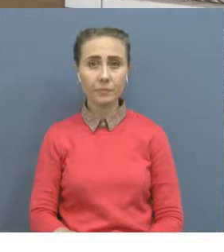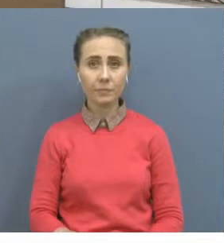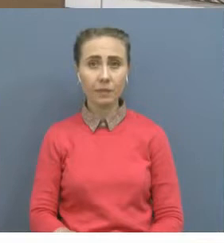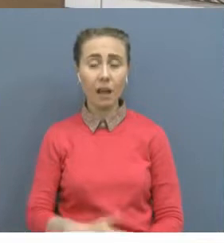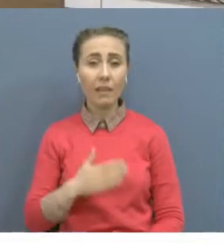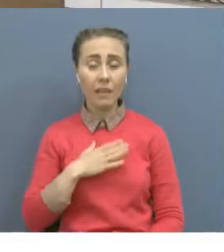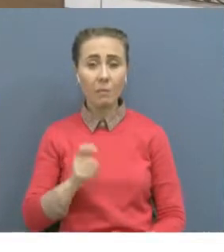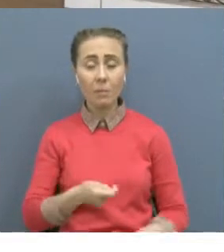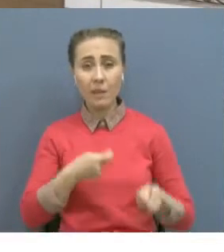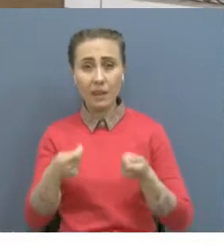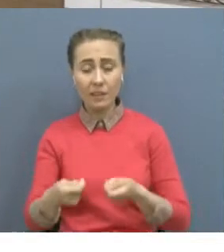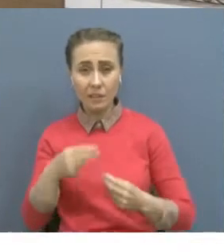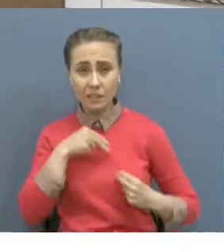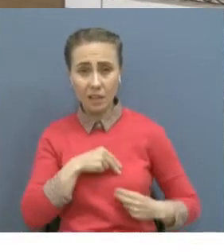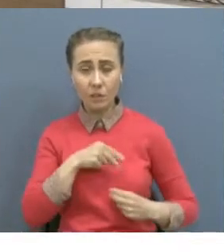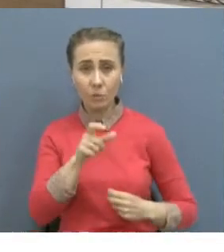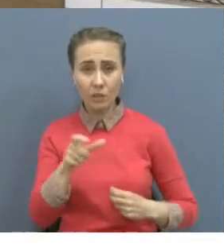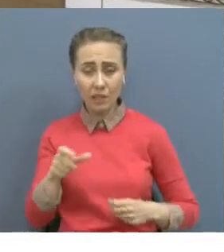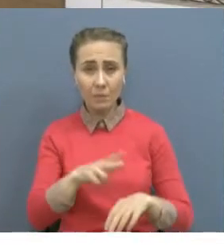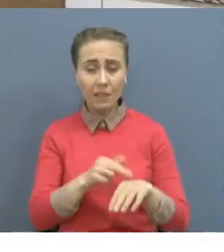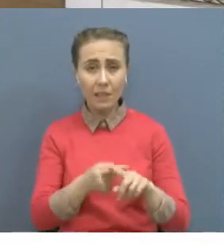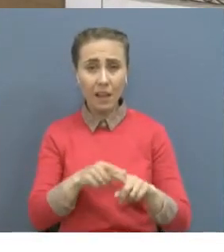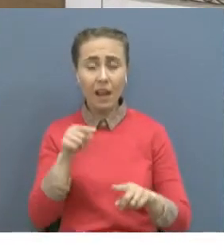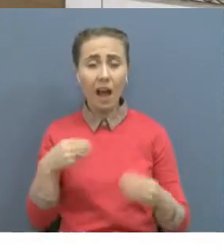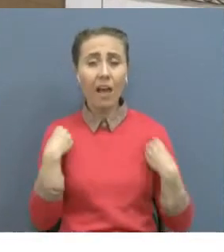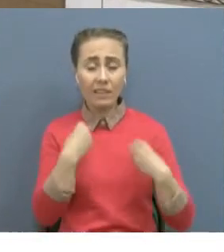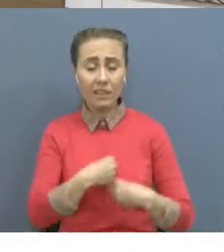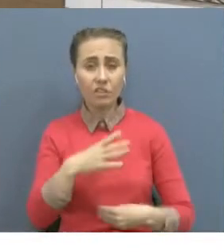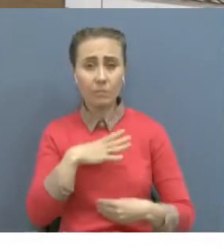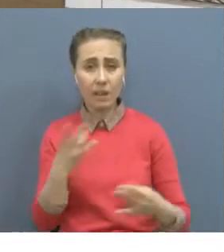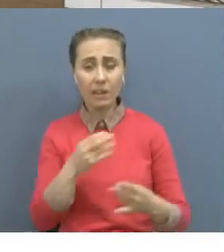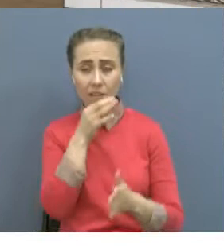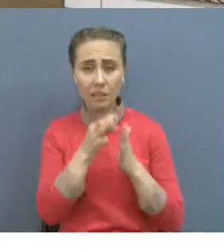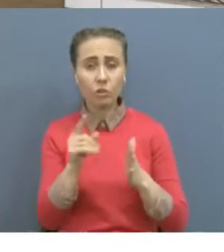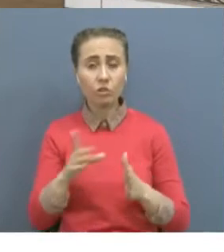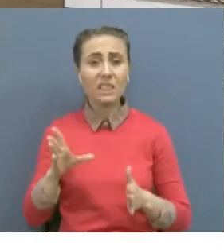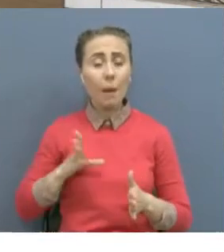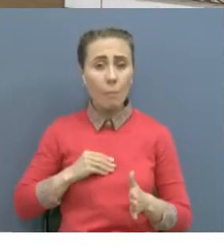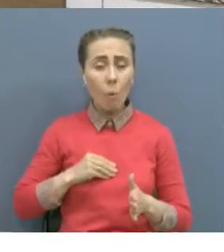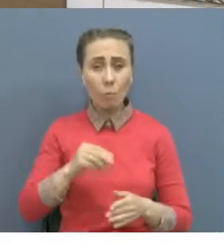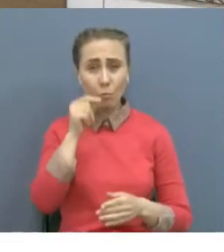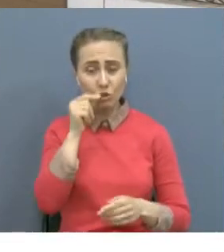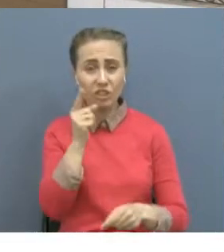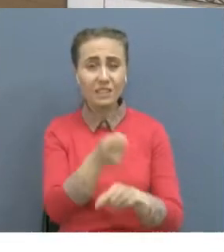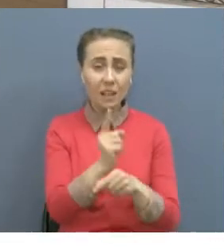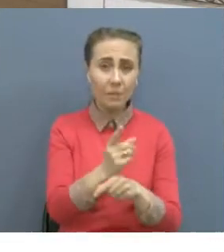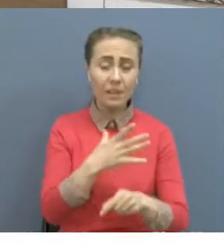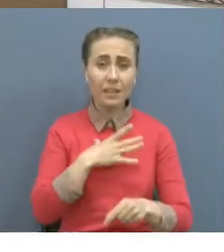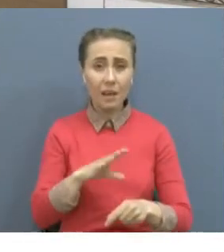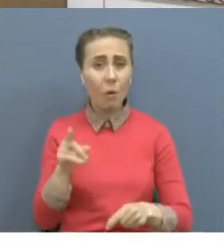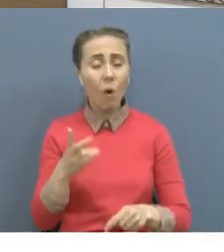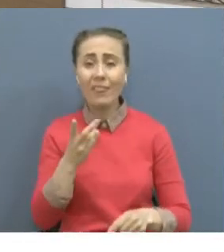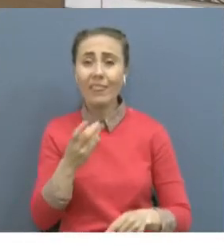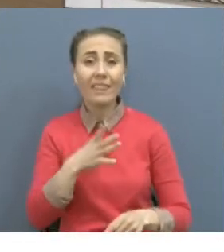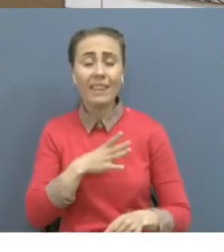Азаматтың мүрдесі сот медициналық сараптамасына жіберілді. Оның үстінде кейімі болған. Ер Азаматтың балыққа бармаған анық, өткені